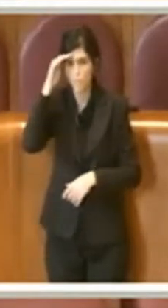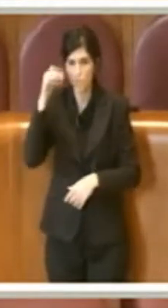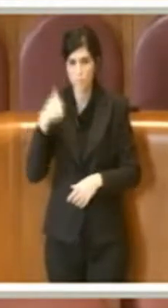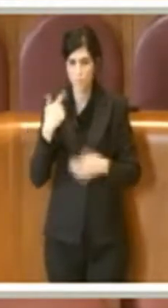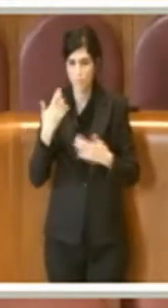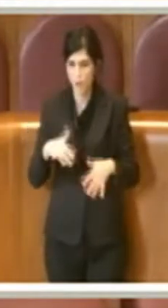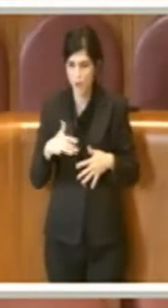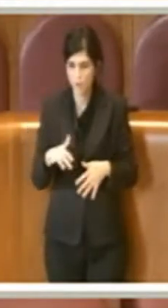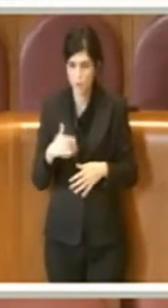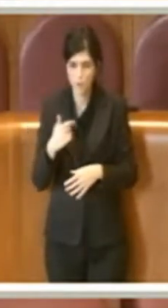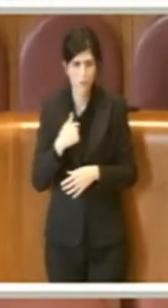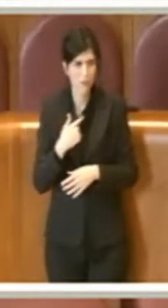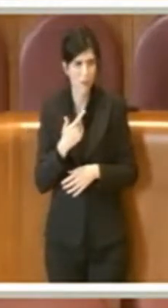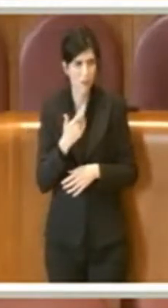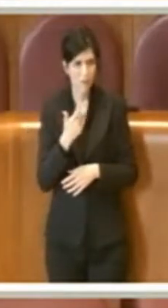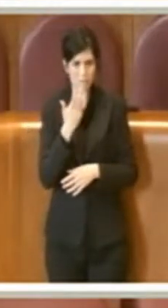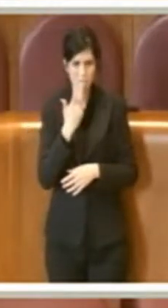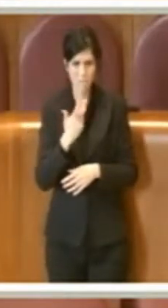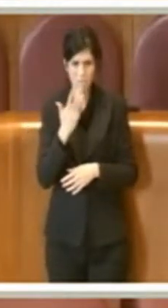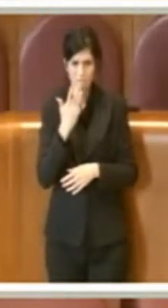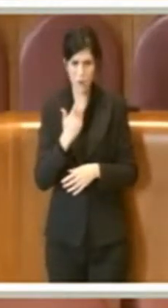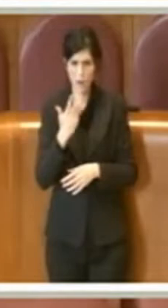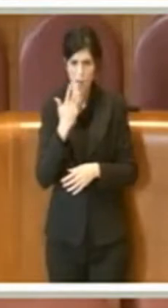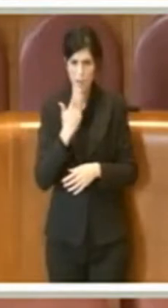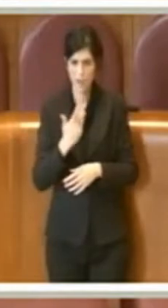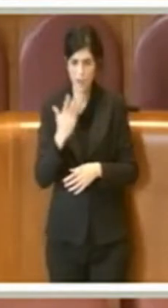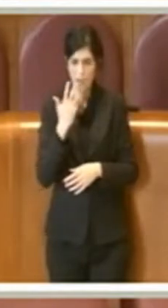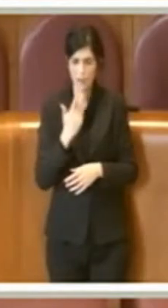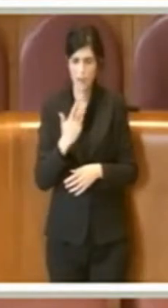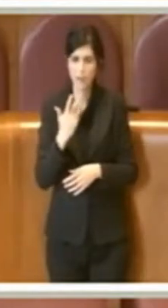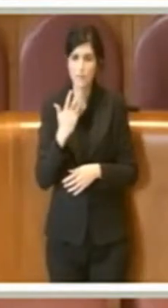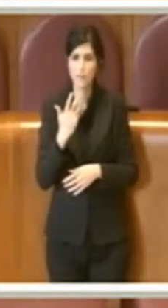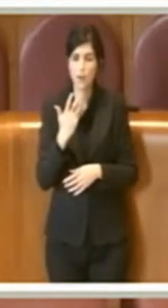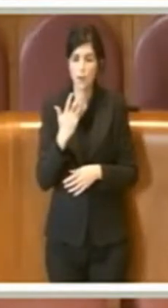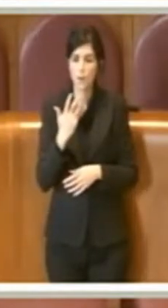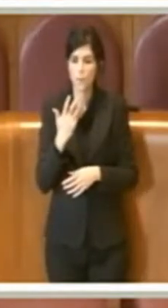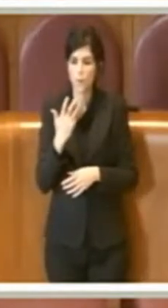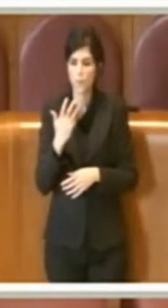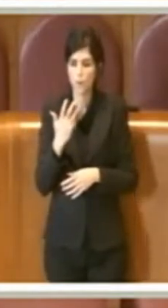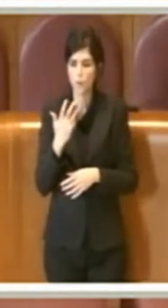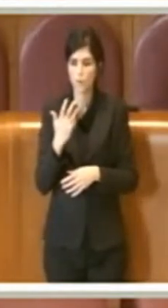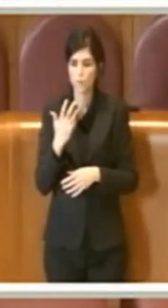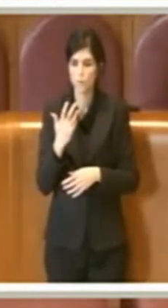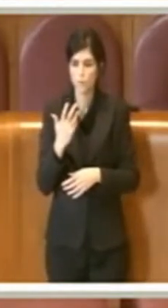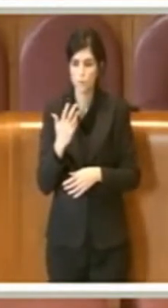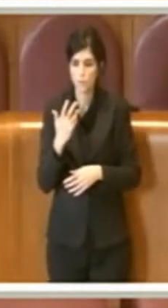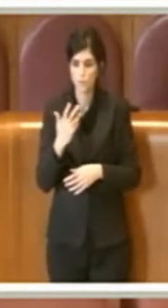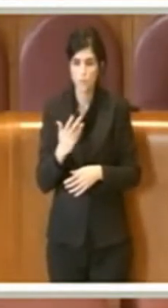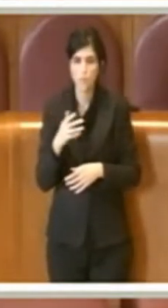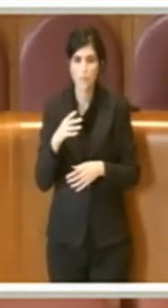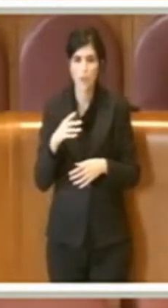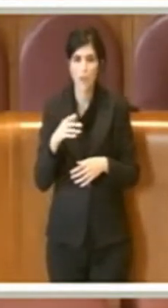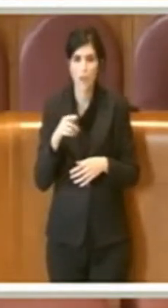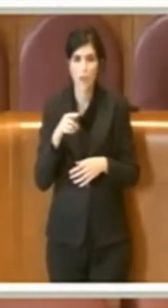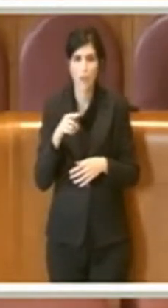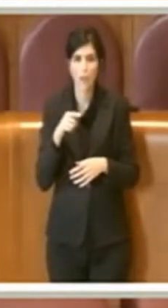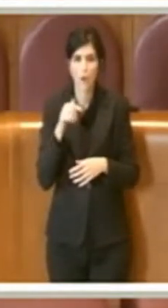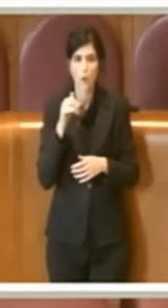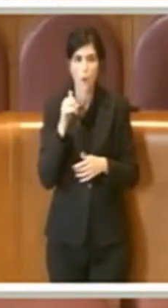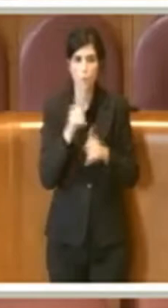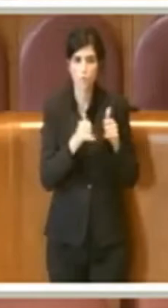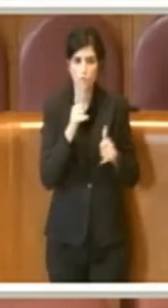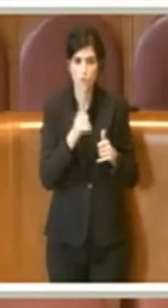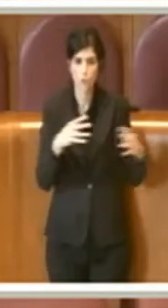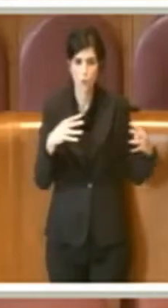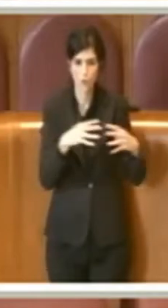che fossero distinti intanto i crimini di guerra e